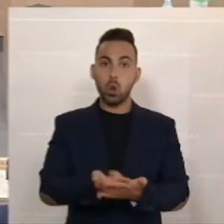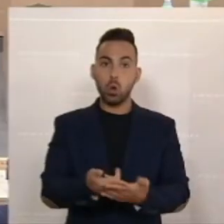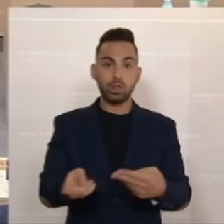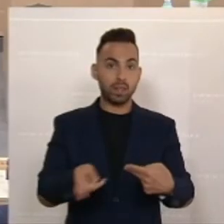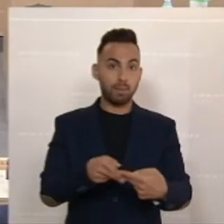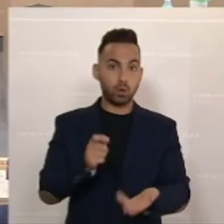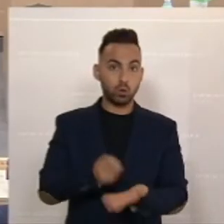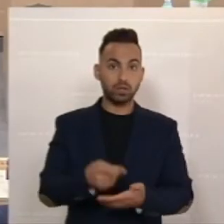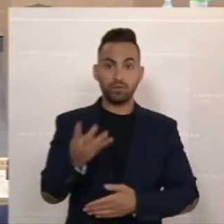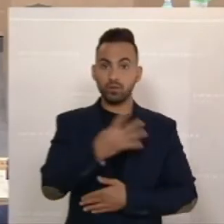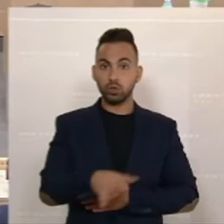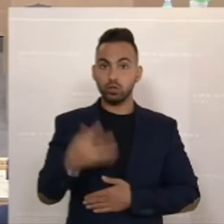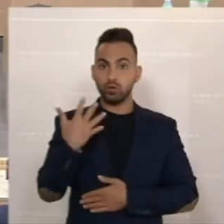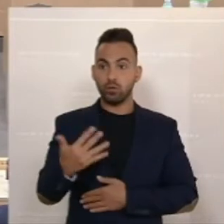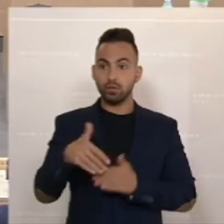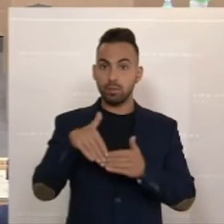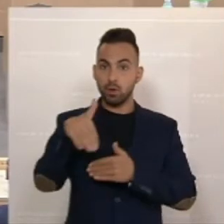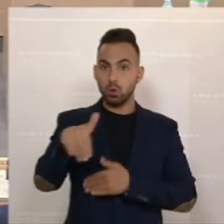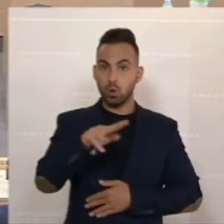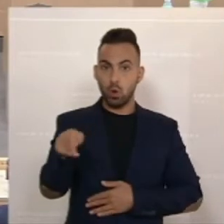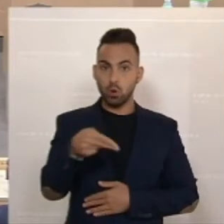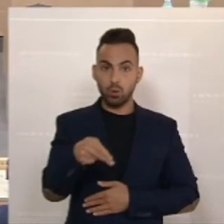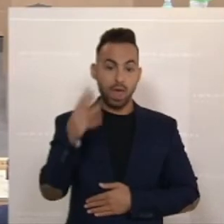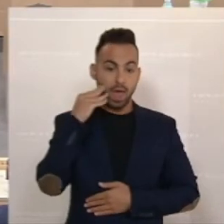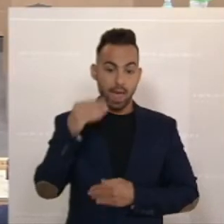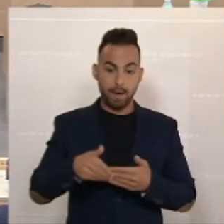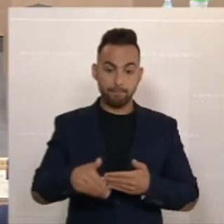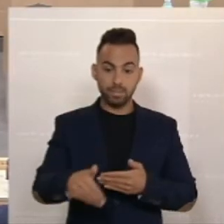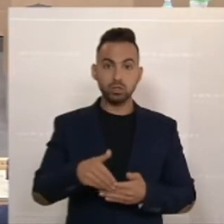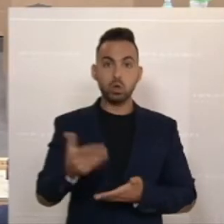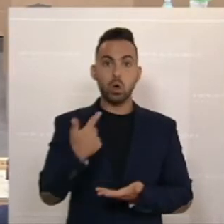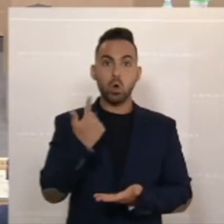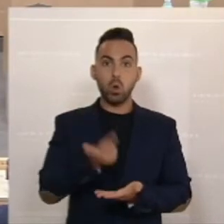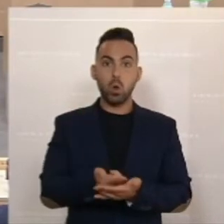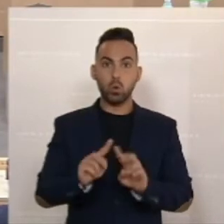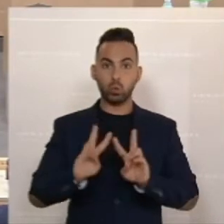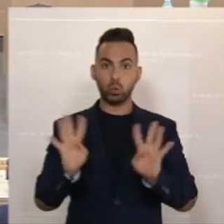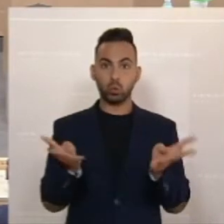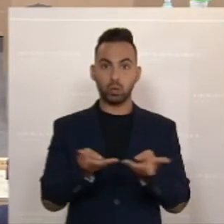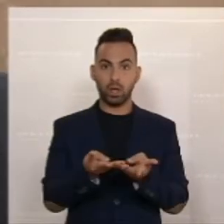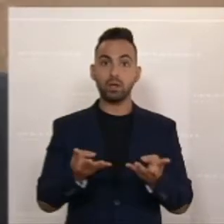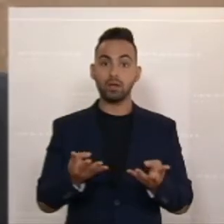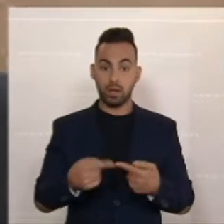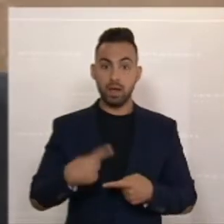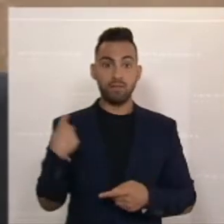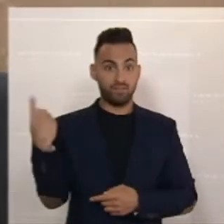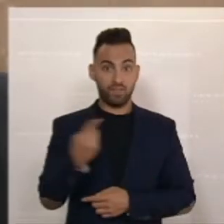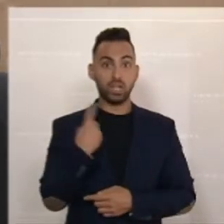450 Millionen Euro. Wir haben die Herbstlohnrunde vor uns und wir haben es geschafft,